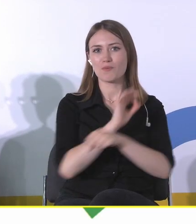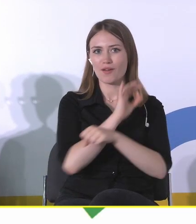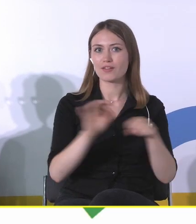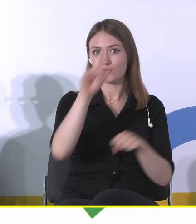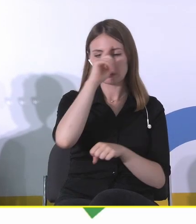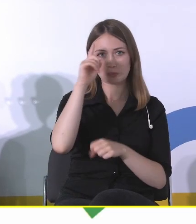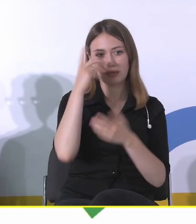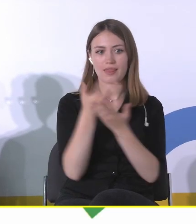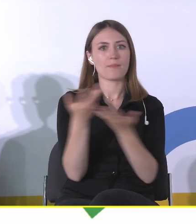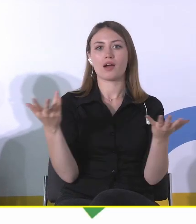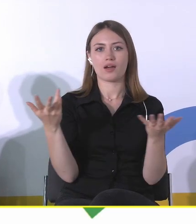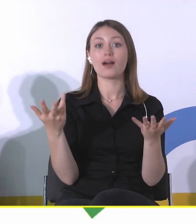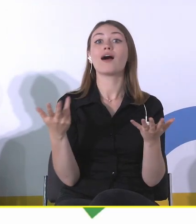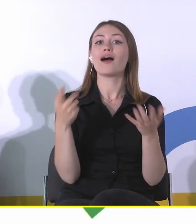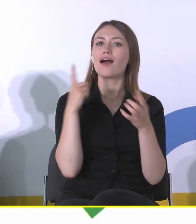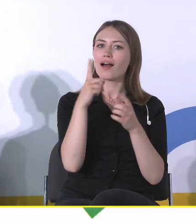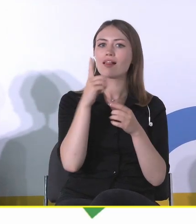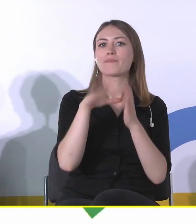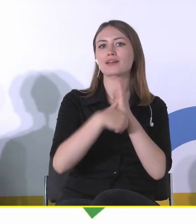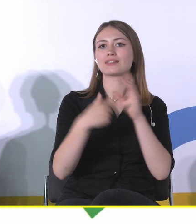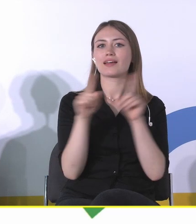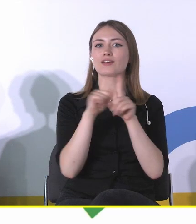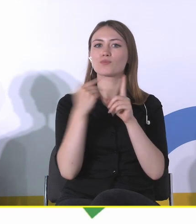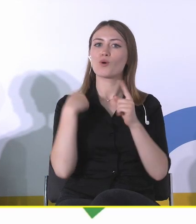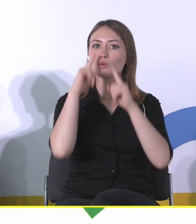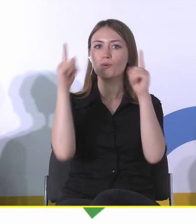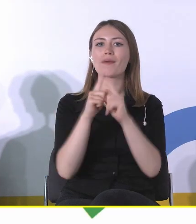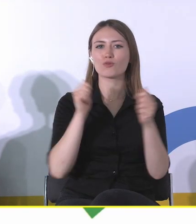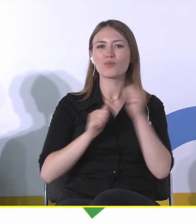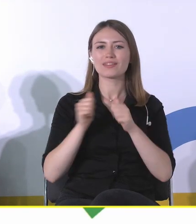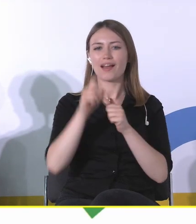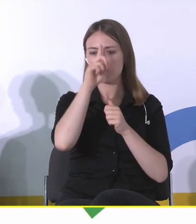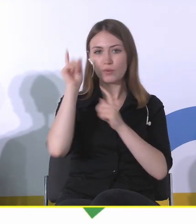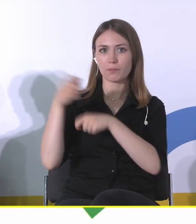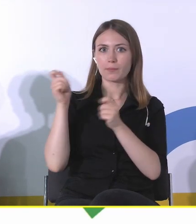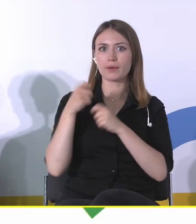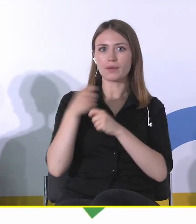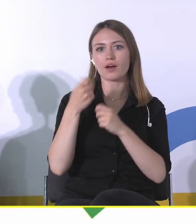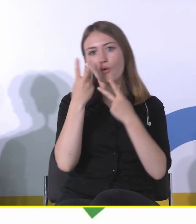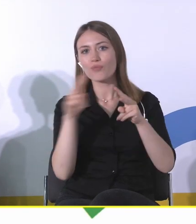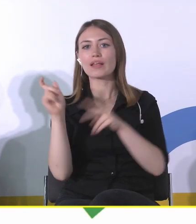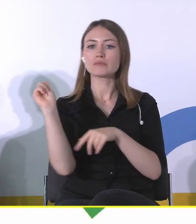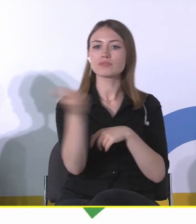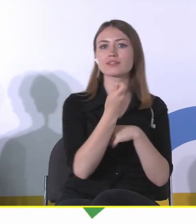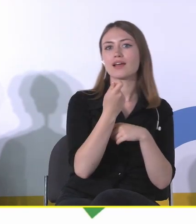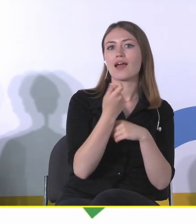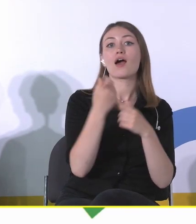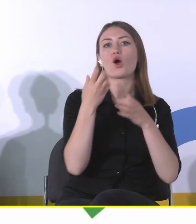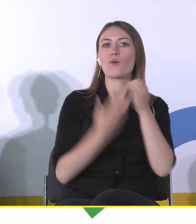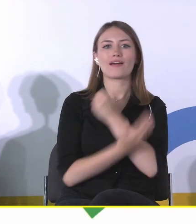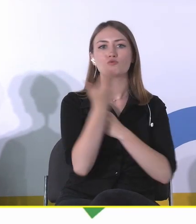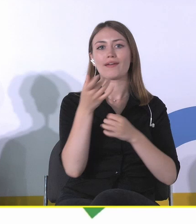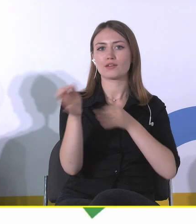tych miastach, które za bardzo postawiły na turystykę, okazało się, że nagle ta dzielnica jest historyczna, zupełnie pusta, tak, że ludzie